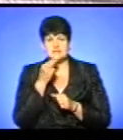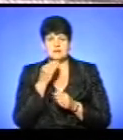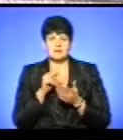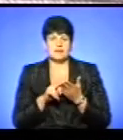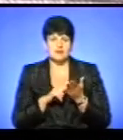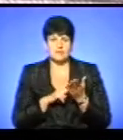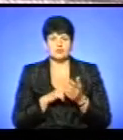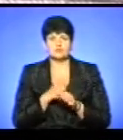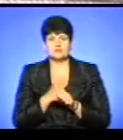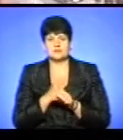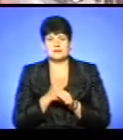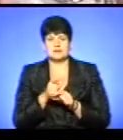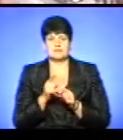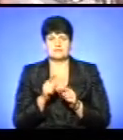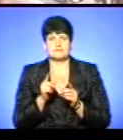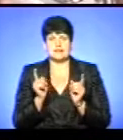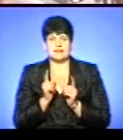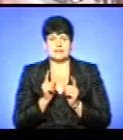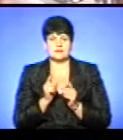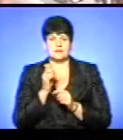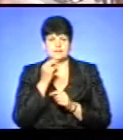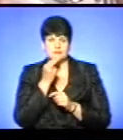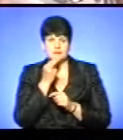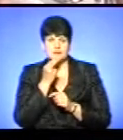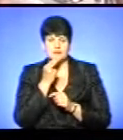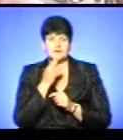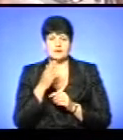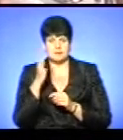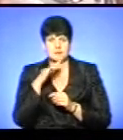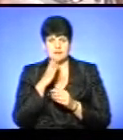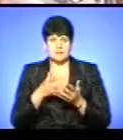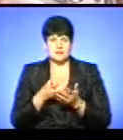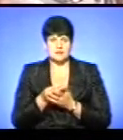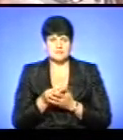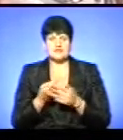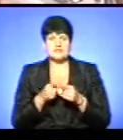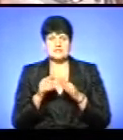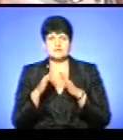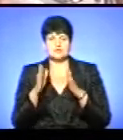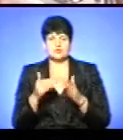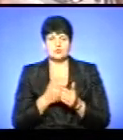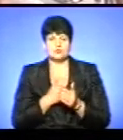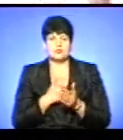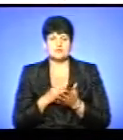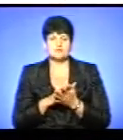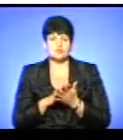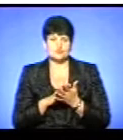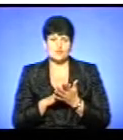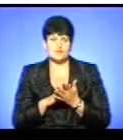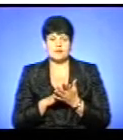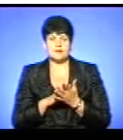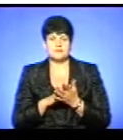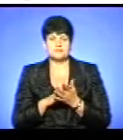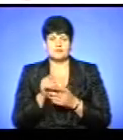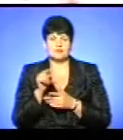канапку, тобто зробити такий невеличкий перекус. Батьки цих дітей складають якісь кошти за ці? Ці табори є добровільні і безкоштовні, вони є